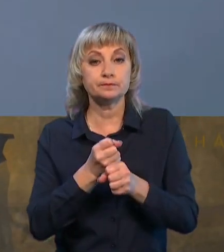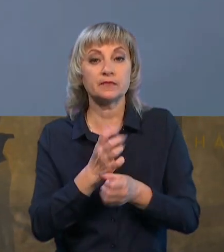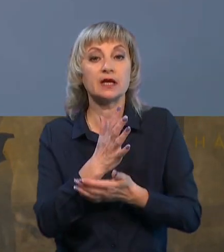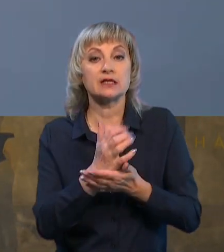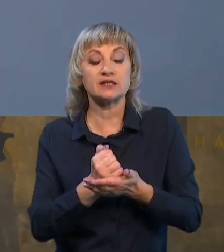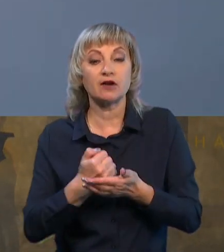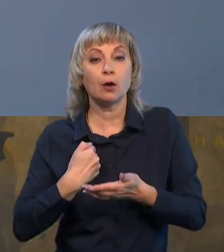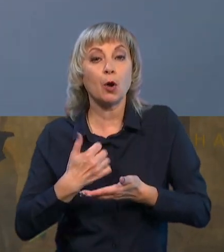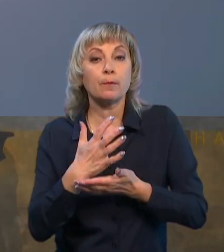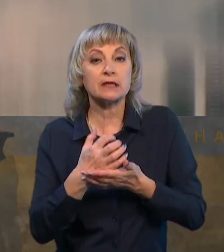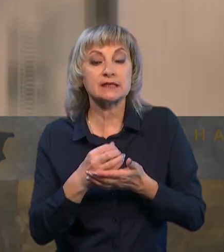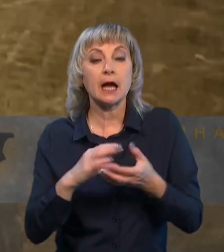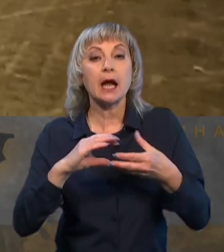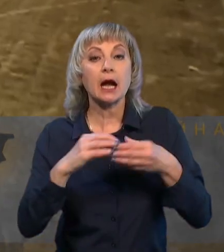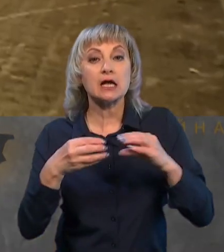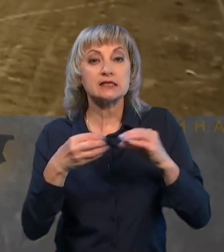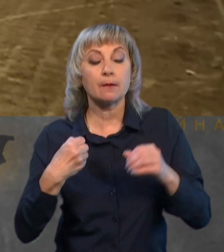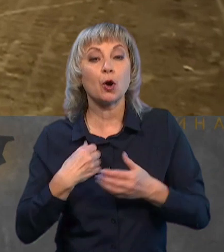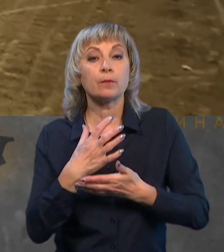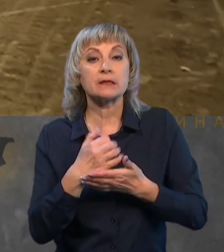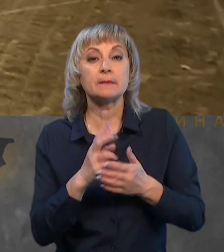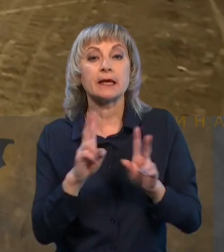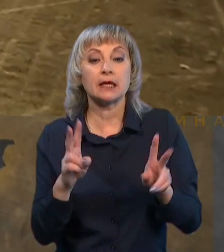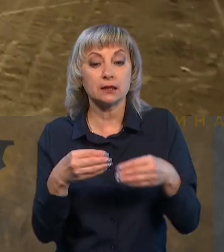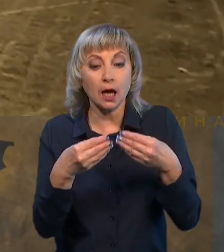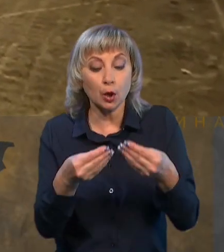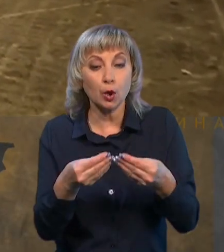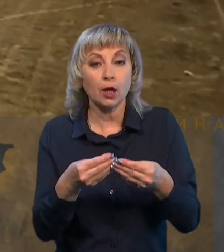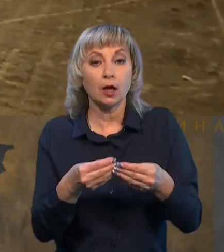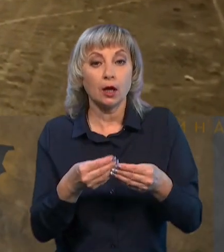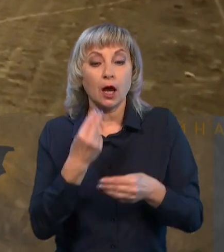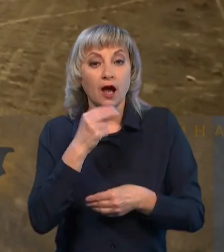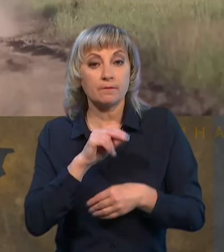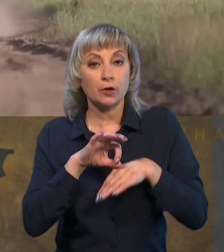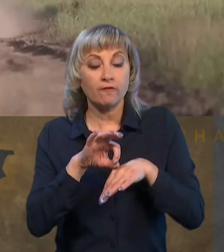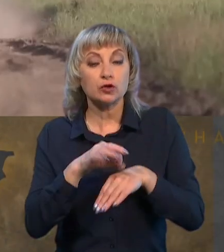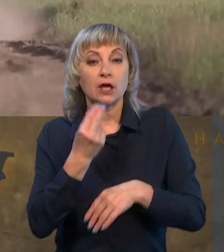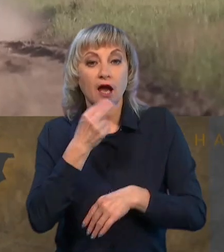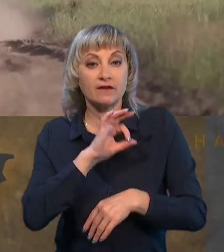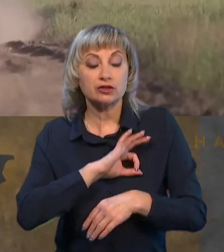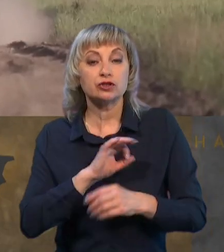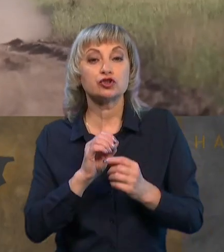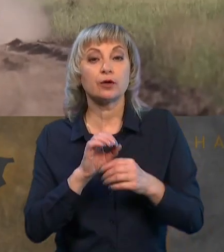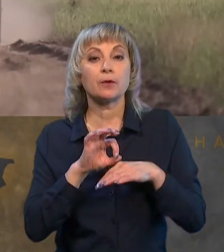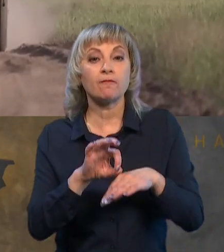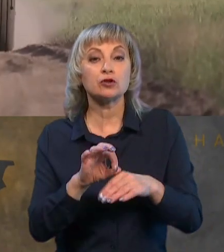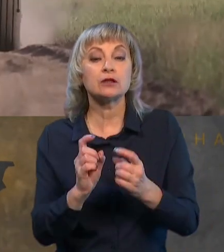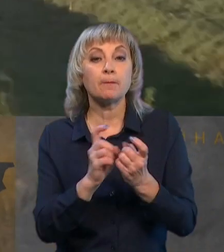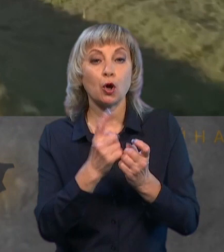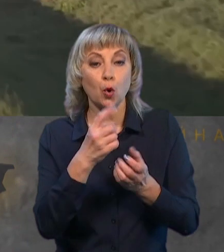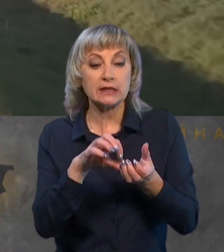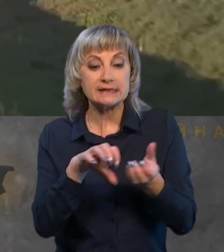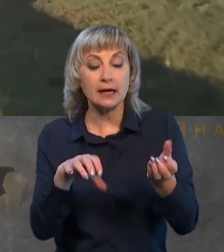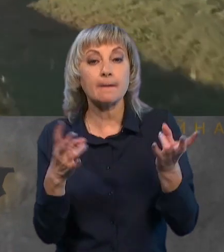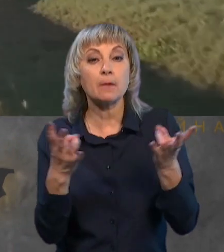боєприпасів, касетні боєприпаси, які дають можливість на перегляд ефективніше вести боротьбу. наприклад, один снаряд потрібно,